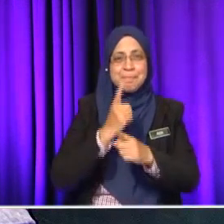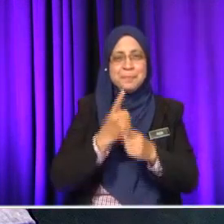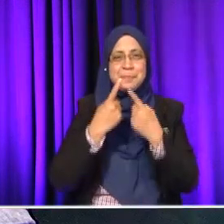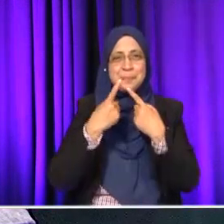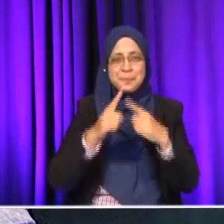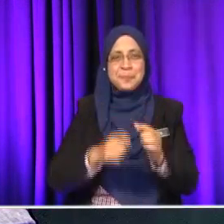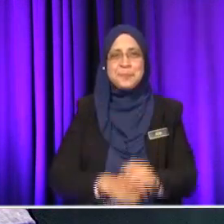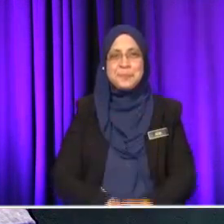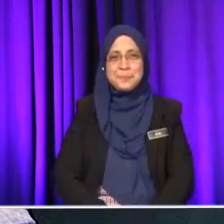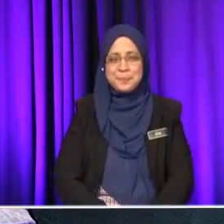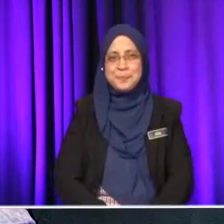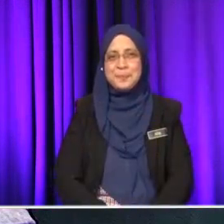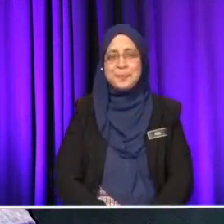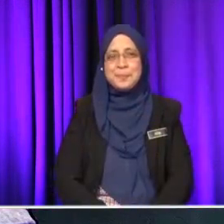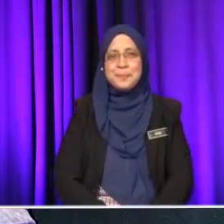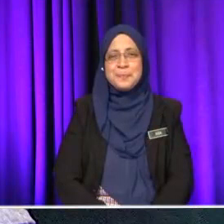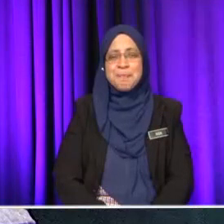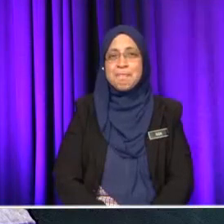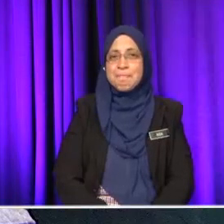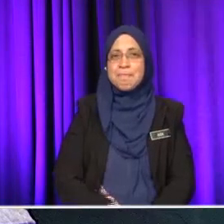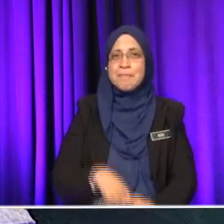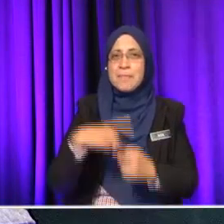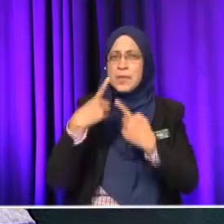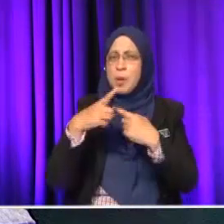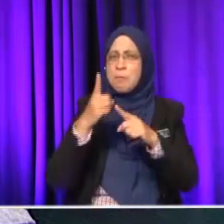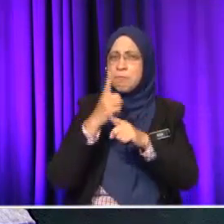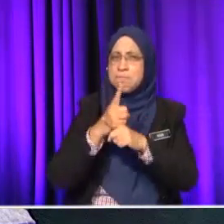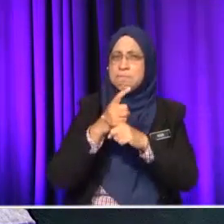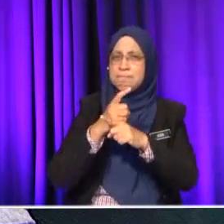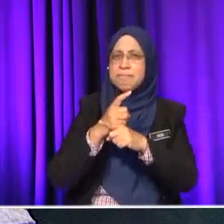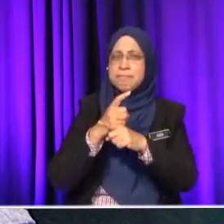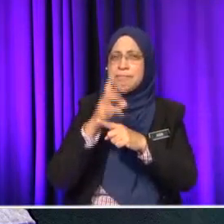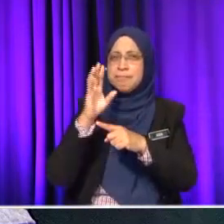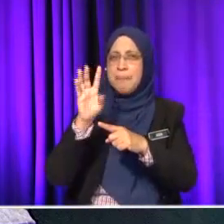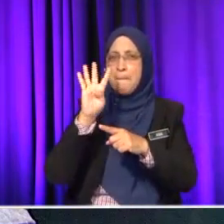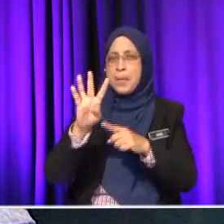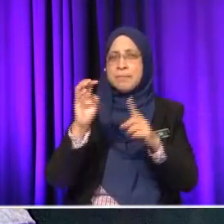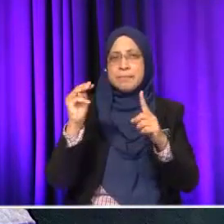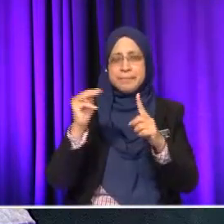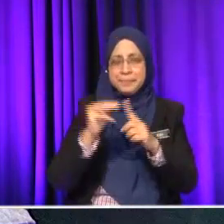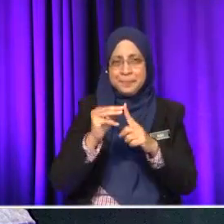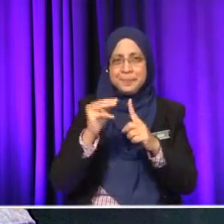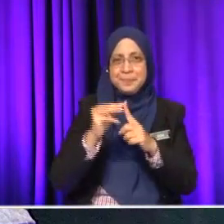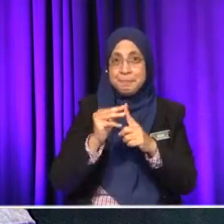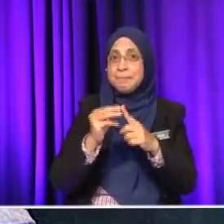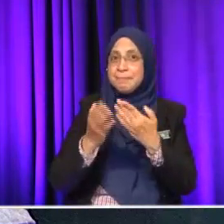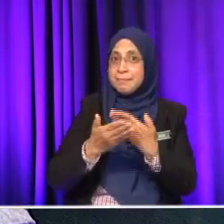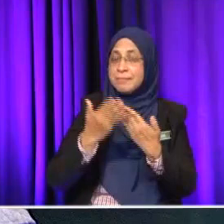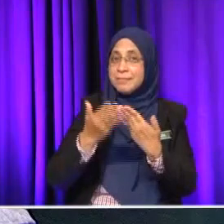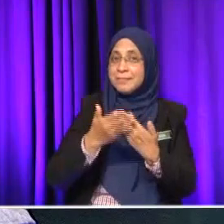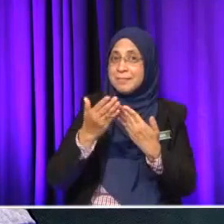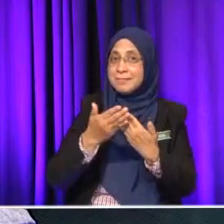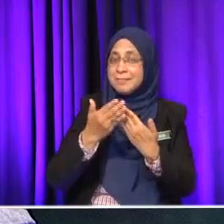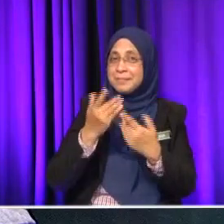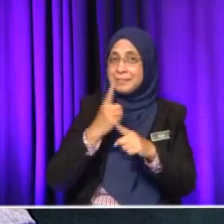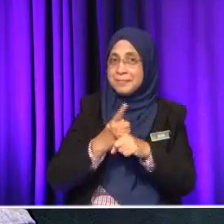Terbaik di antara yang terbaik? Terbaik yang terbaik. Empat markah. Empat fungsi lurang dan kebuk pemeriksaan. Senang, kan? Senang. Semua senyum, ya.